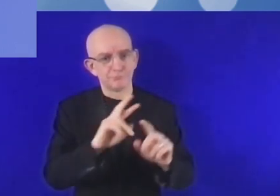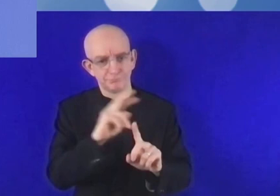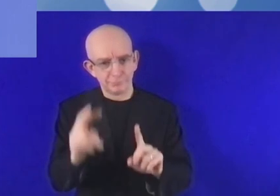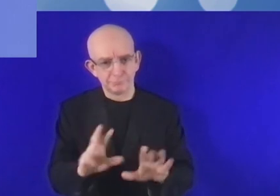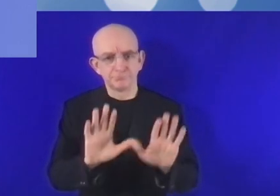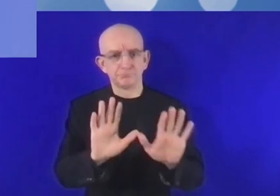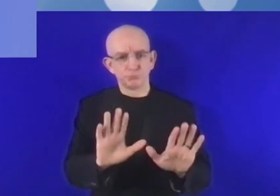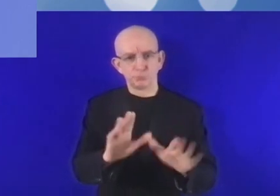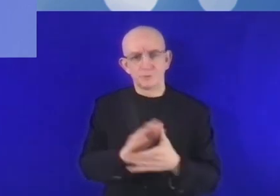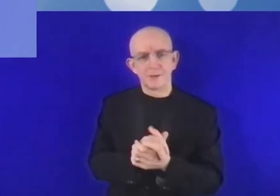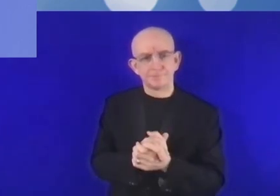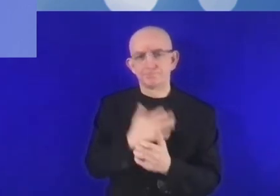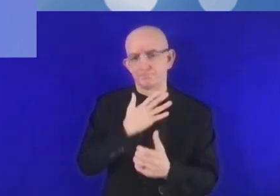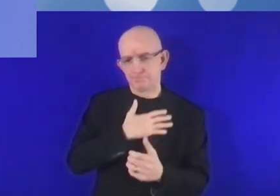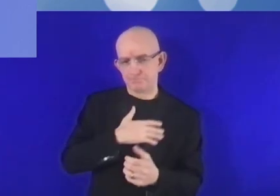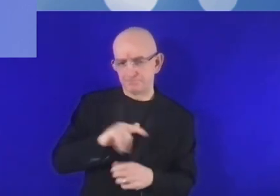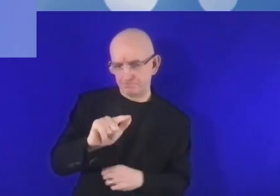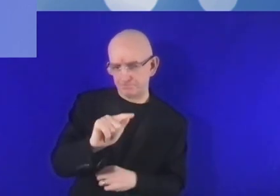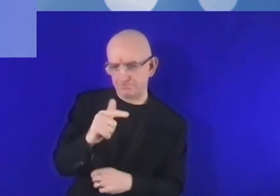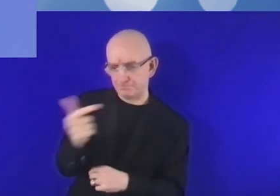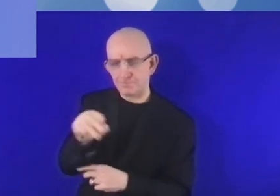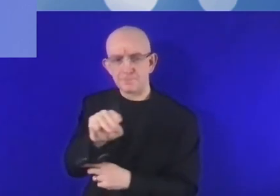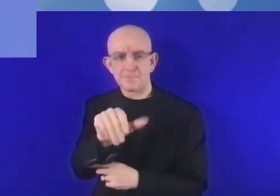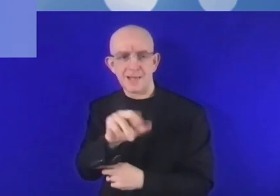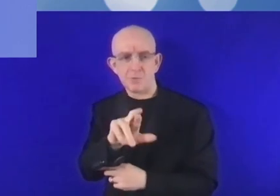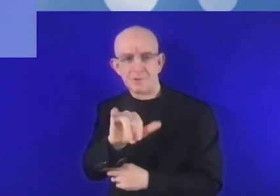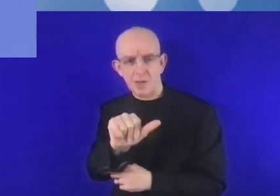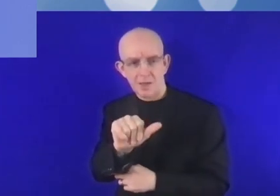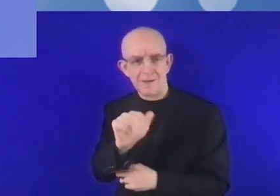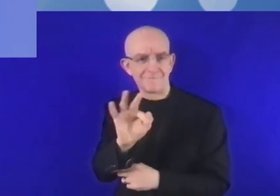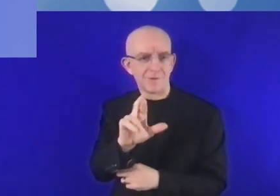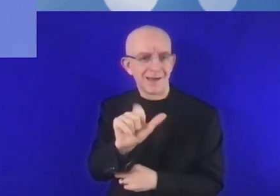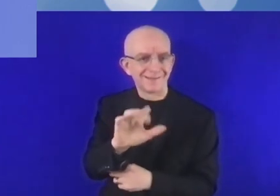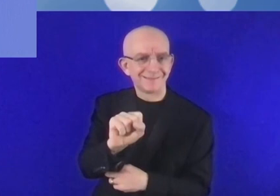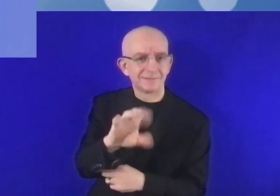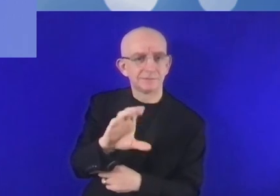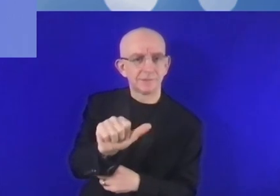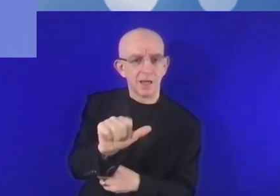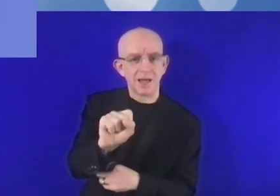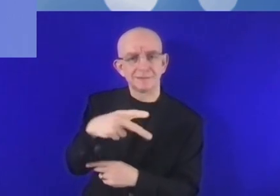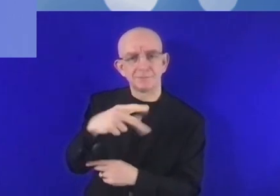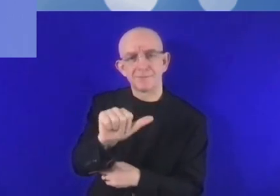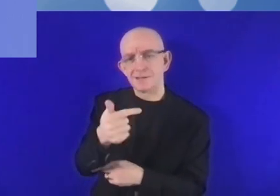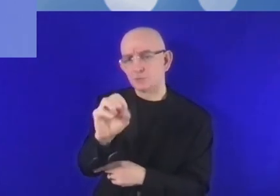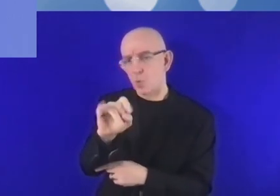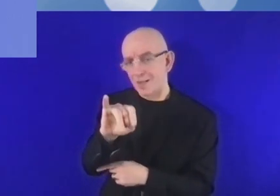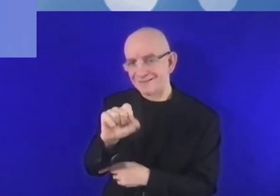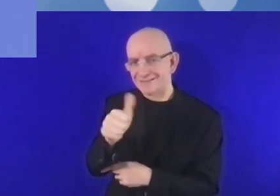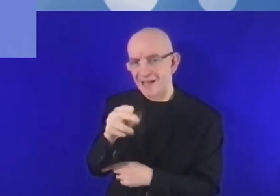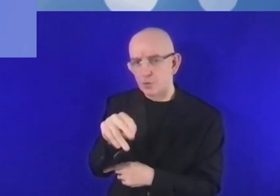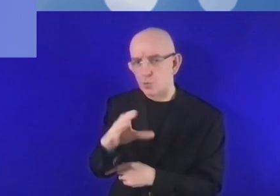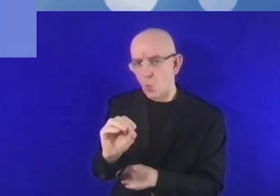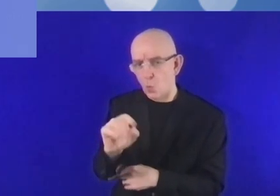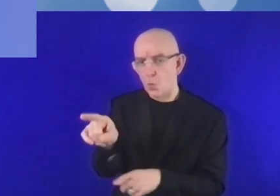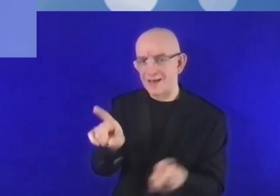appelées à grandir, mais sont encore des pépites. Merci. Je voudrais maintenant poser la même question à Mme Patolisane,